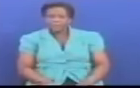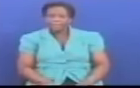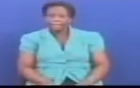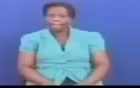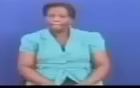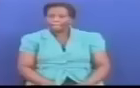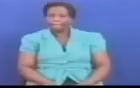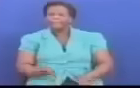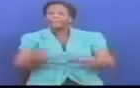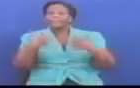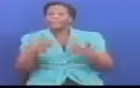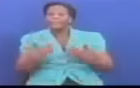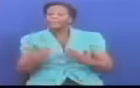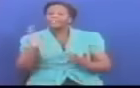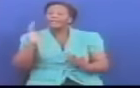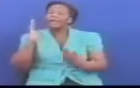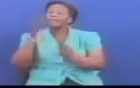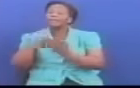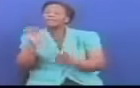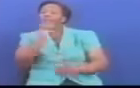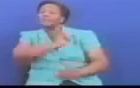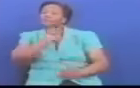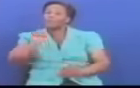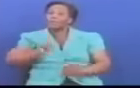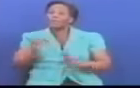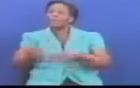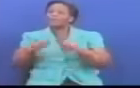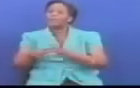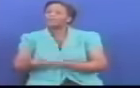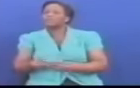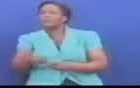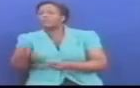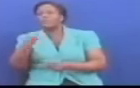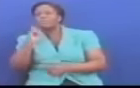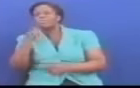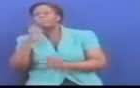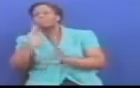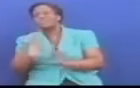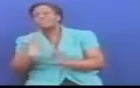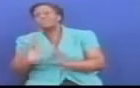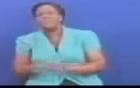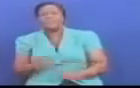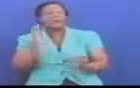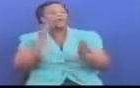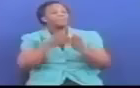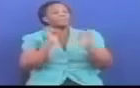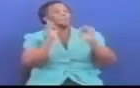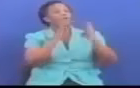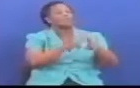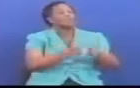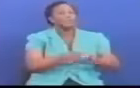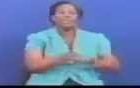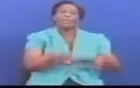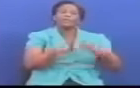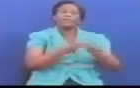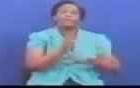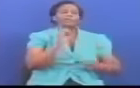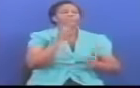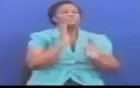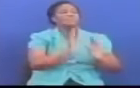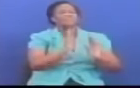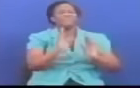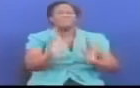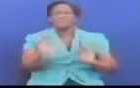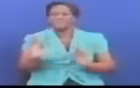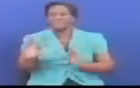Siku atakapu kuwa ruvuma atatua majibuwayo ayo kukwenye kiliocha wanainchi Siku wakiwa arusha atatua hivyo hivyo na maineo mengine